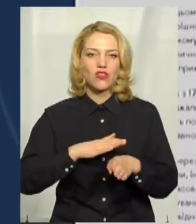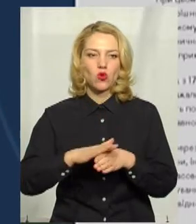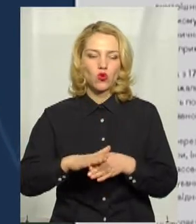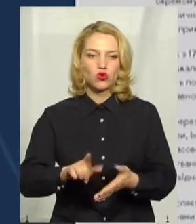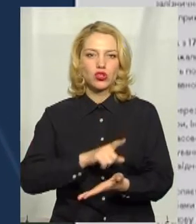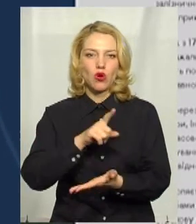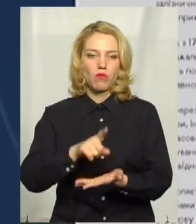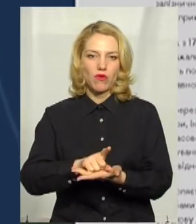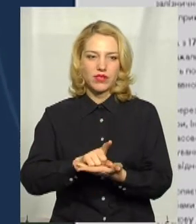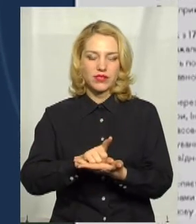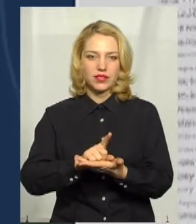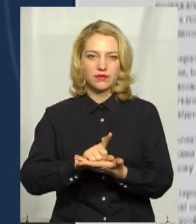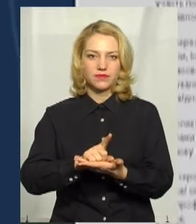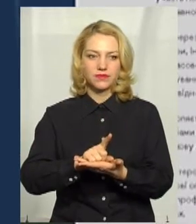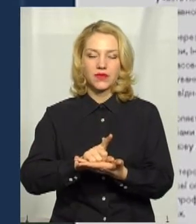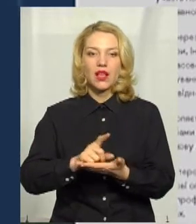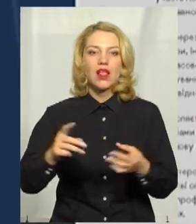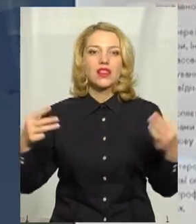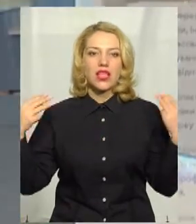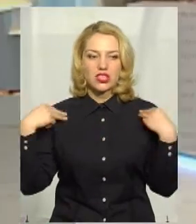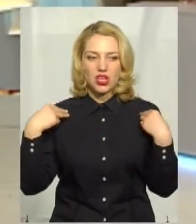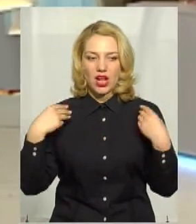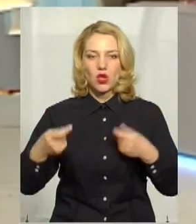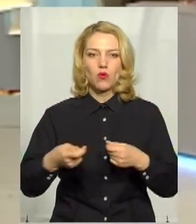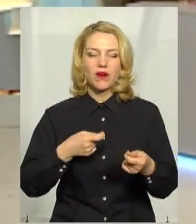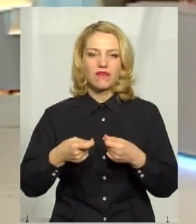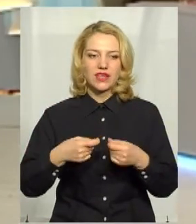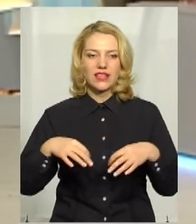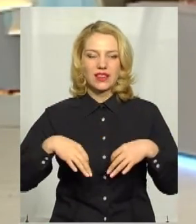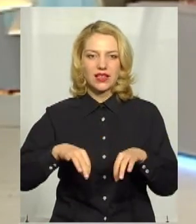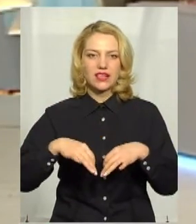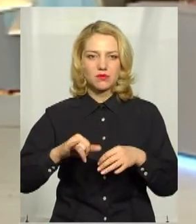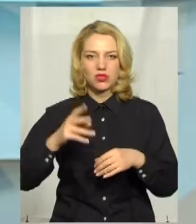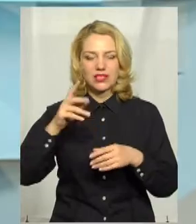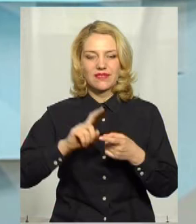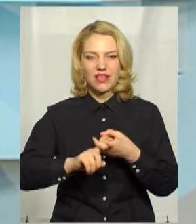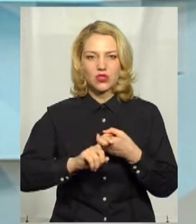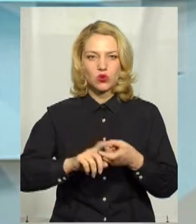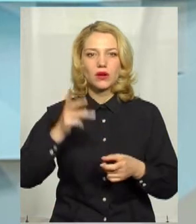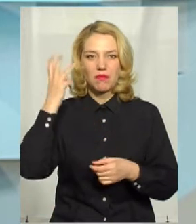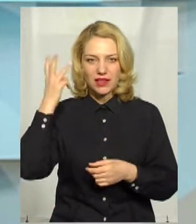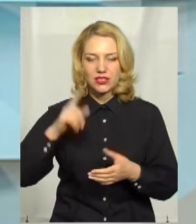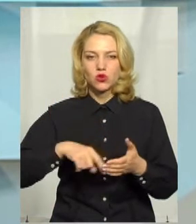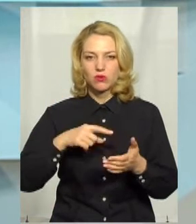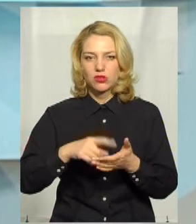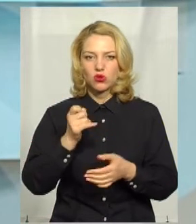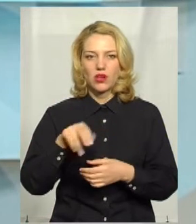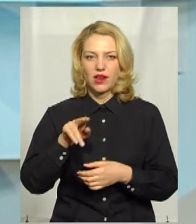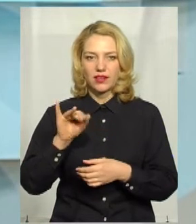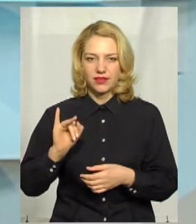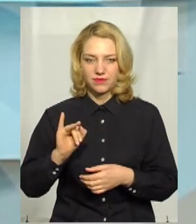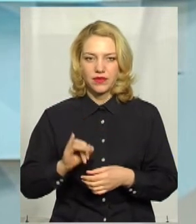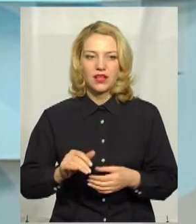виконуючим обов'язки начальника управління транспорту і зв'язку Хмельницької міської ради Сергієм